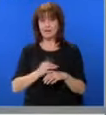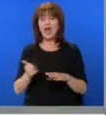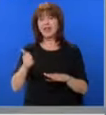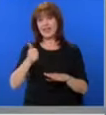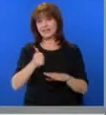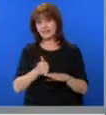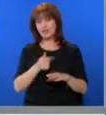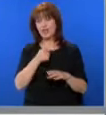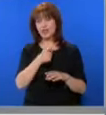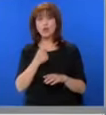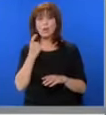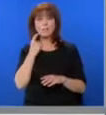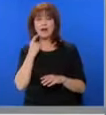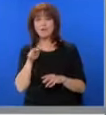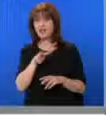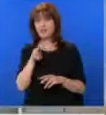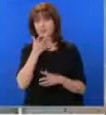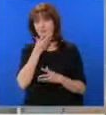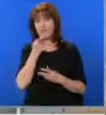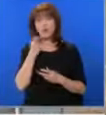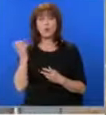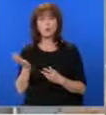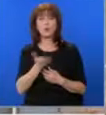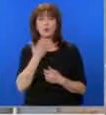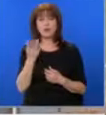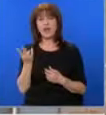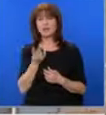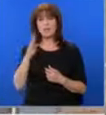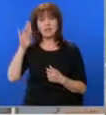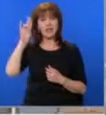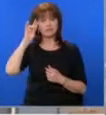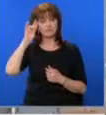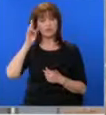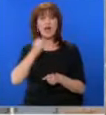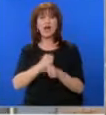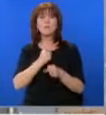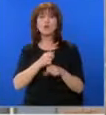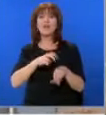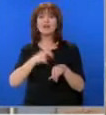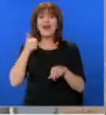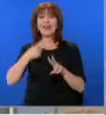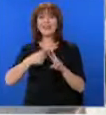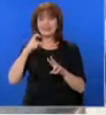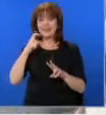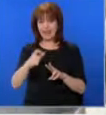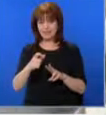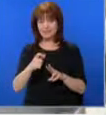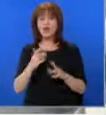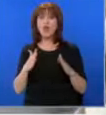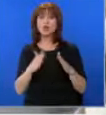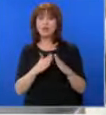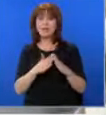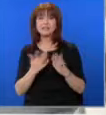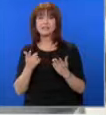Банкова. Банкова и Маринов се познават от години. И двамата са били служители на ДАНС преди да се прехвалят в Митниците. Думът и